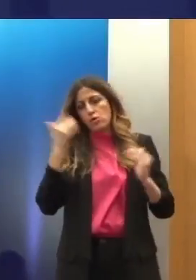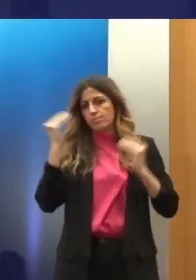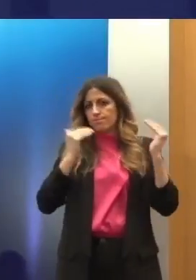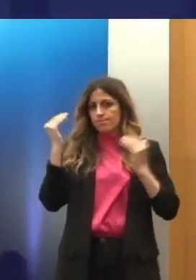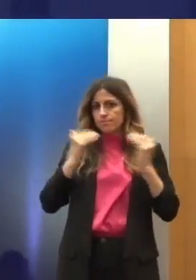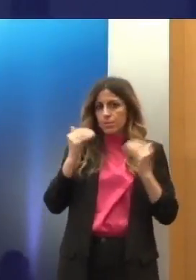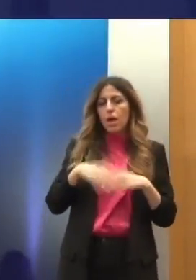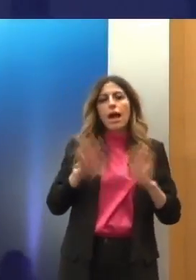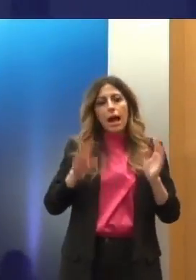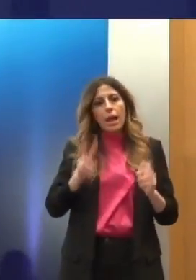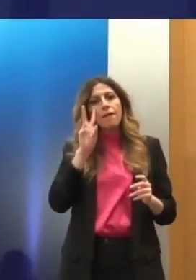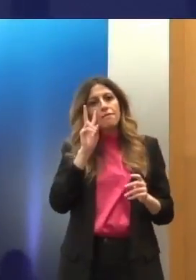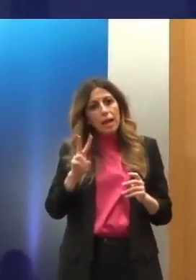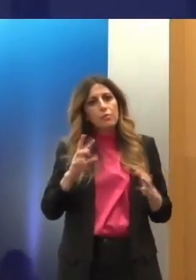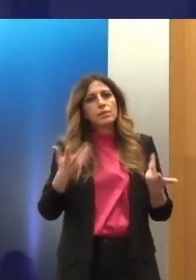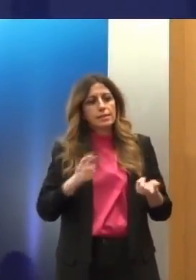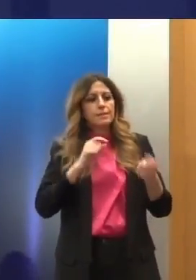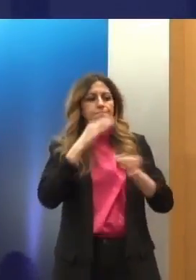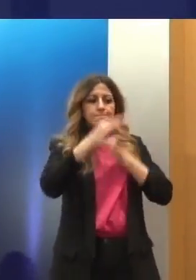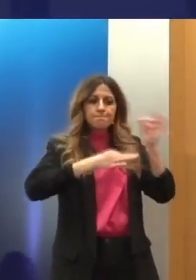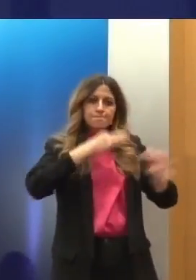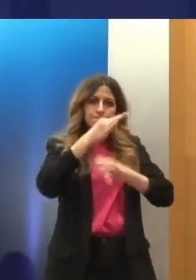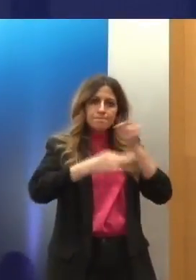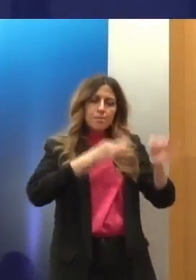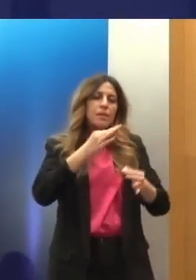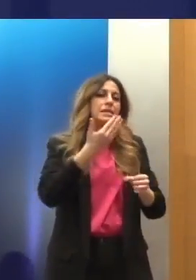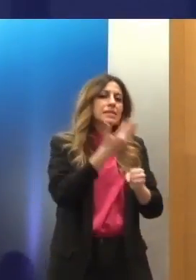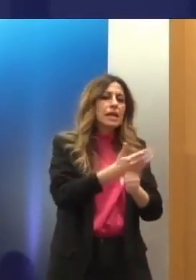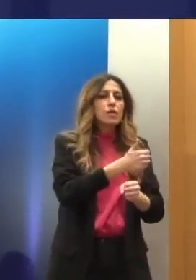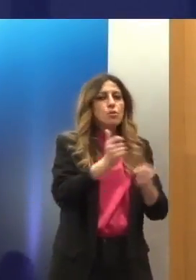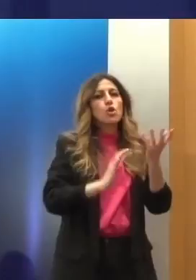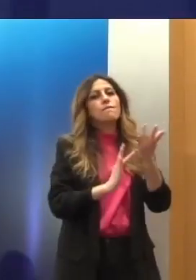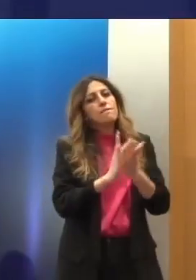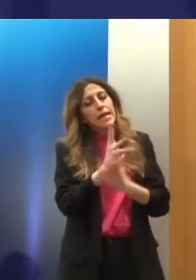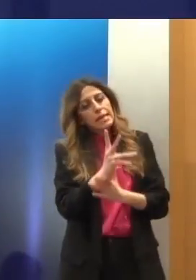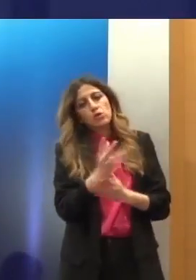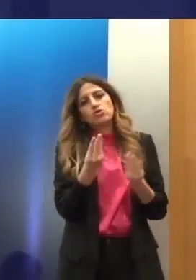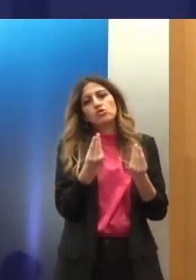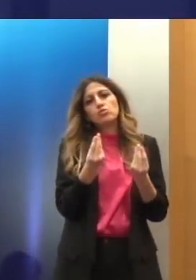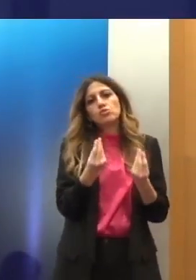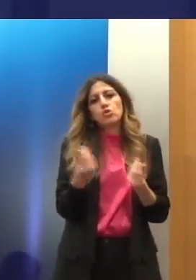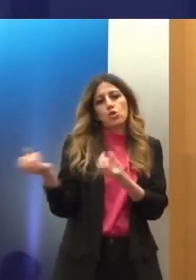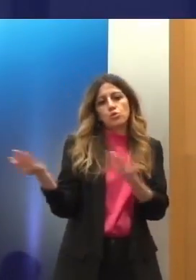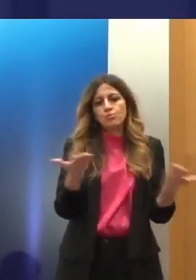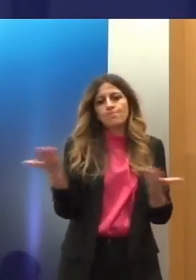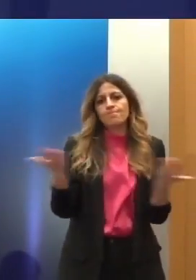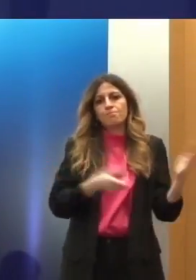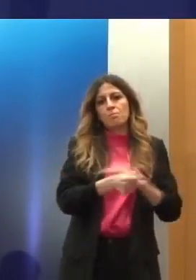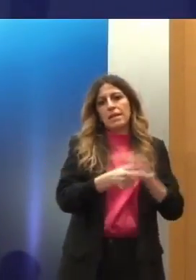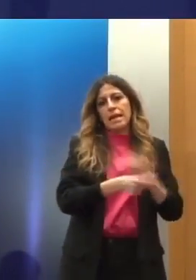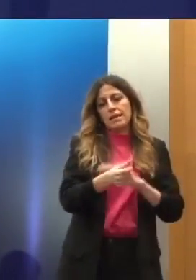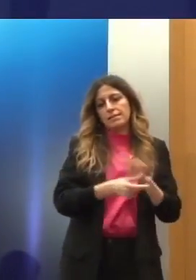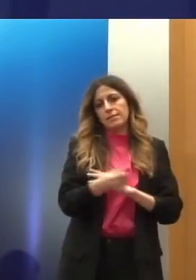συστάσεων πλέον για βελτίωση των συστητικών φιλοξενίας. Πλέον η Ελλάδα τουλάχιστον με μικρά βήματα